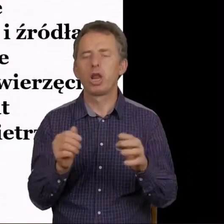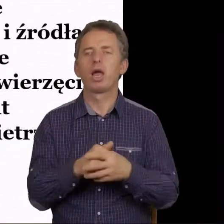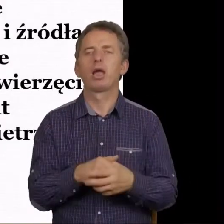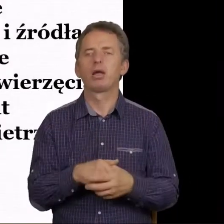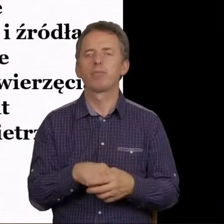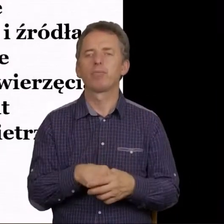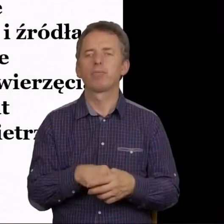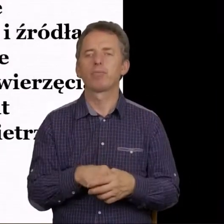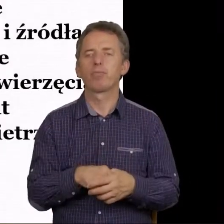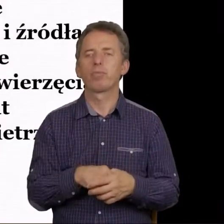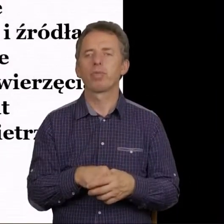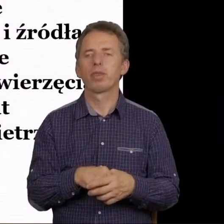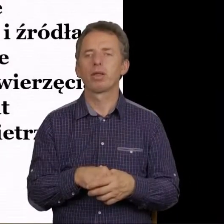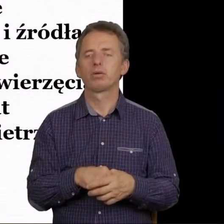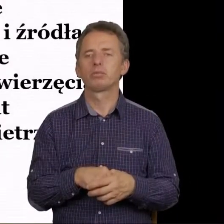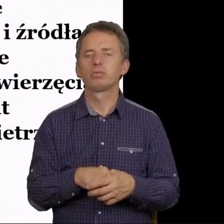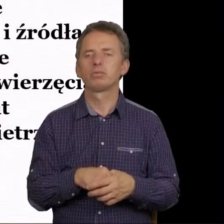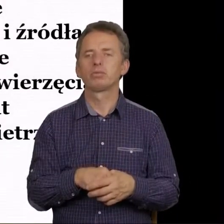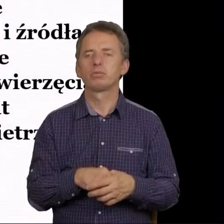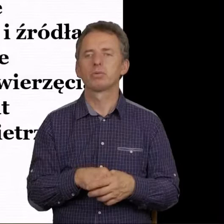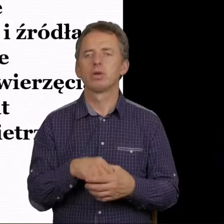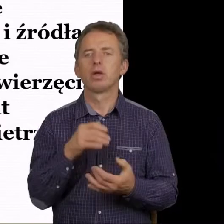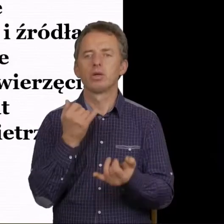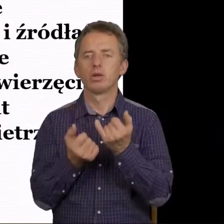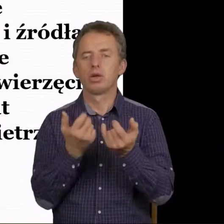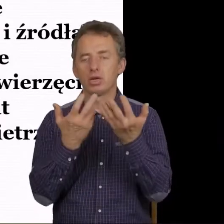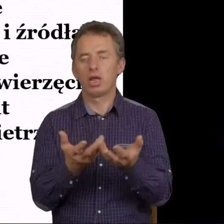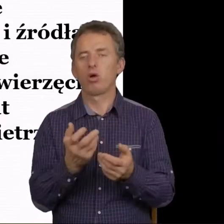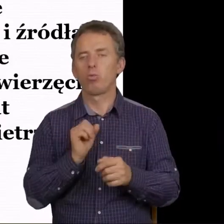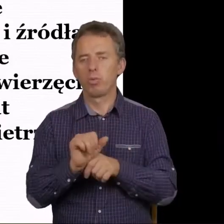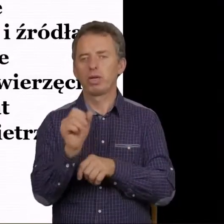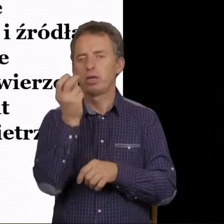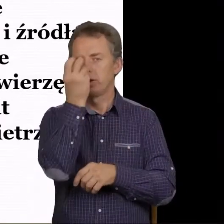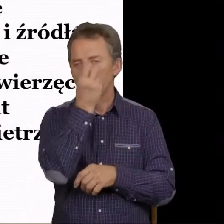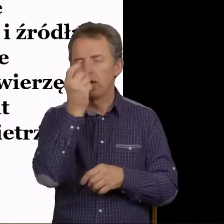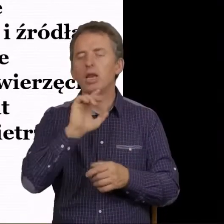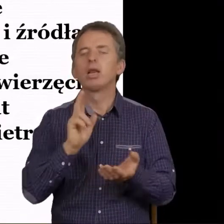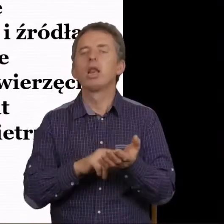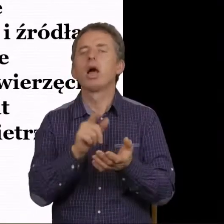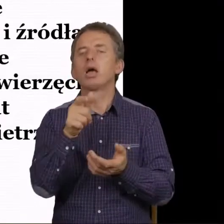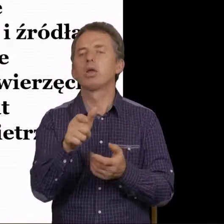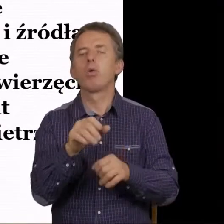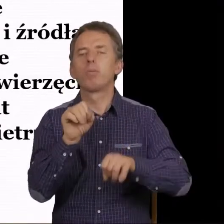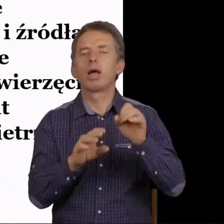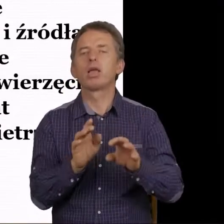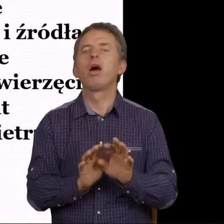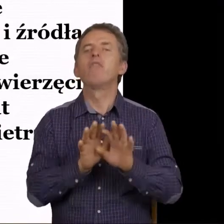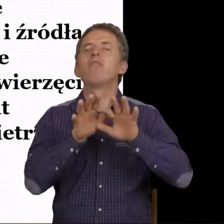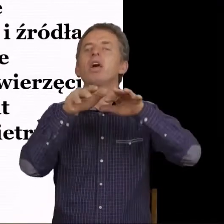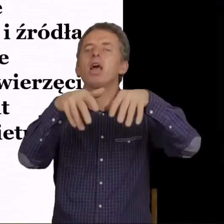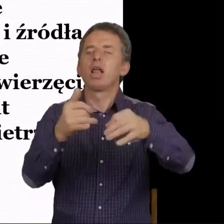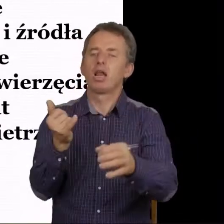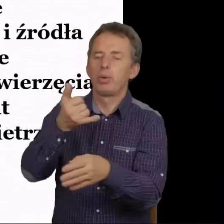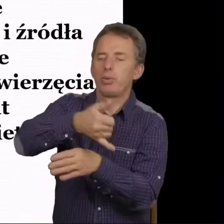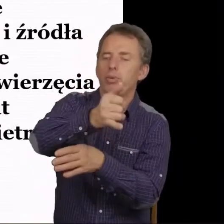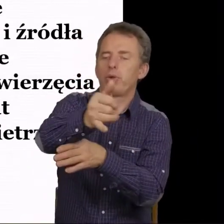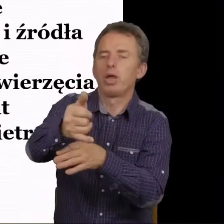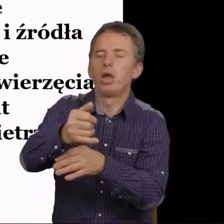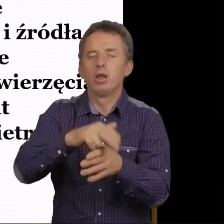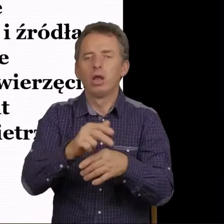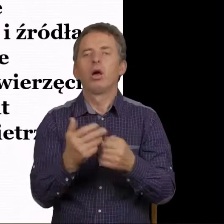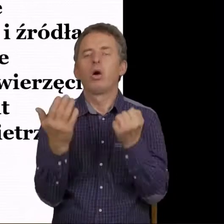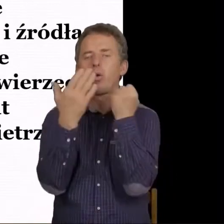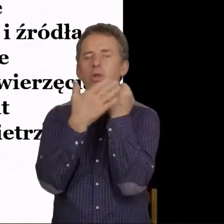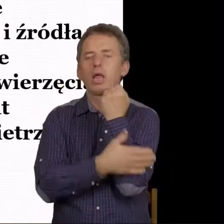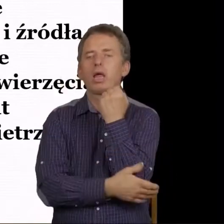No i tu jeśli ktoś byłby ciekaw, na co te plagi są wylewane, to jest to pewne zestawienie, o każda